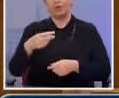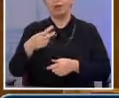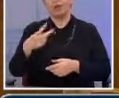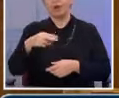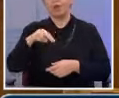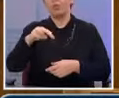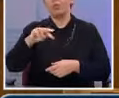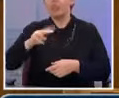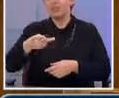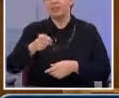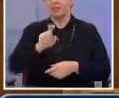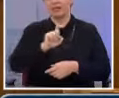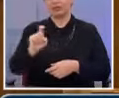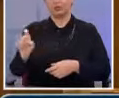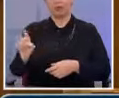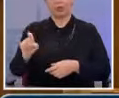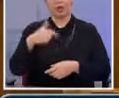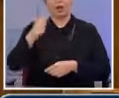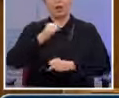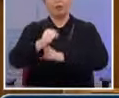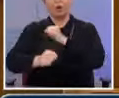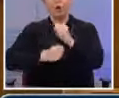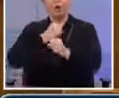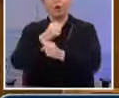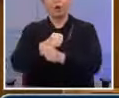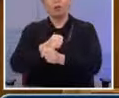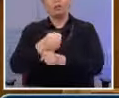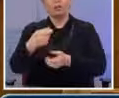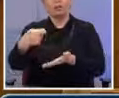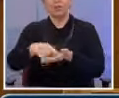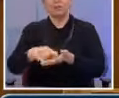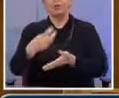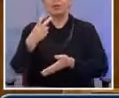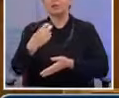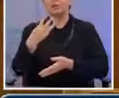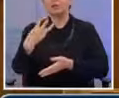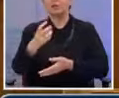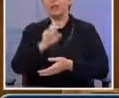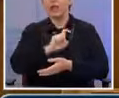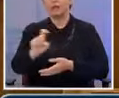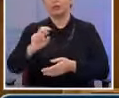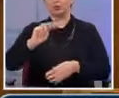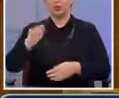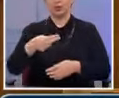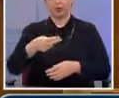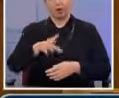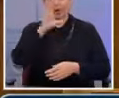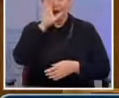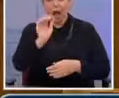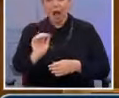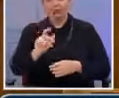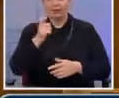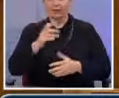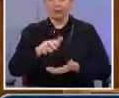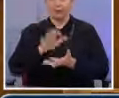ετήσιμο εγγυημένο μίσθωμα ανήρθε στα 23 εκατομμύρια ευρώ, ξεπερνώντας κάθε προσδοκία στην αγορά.